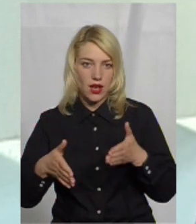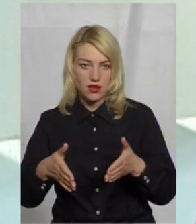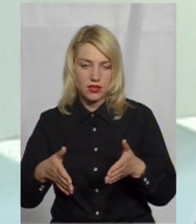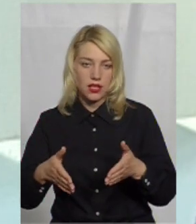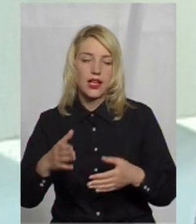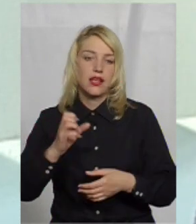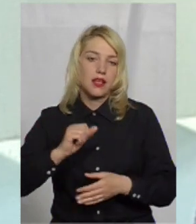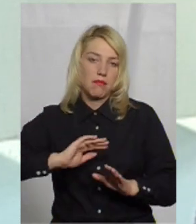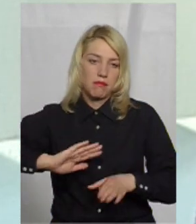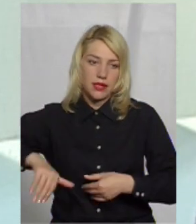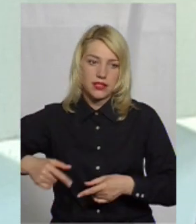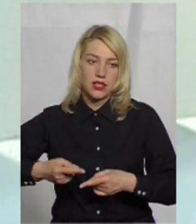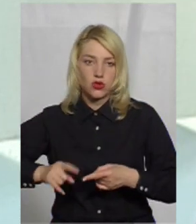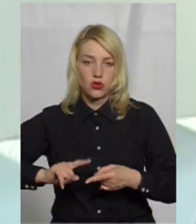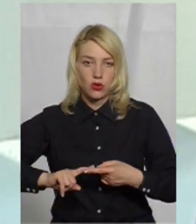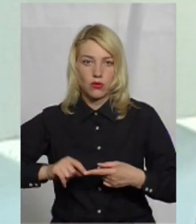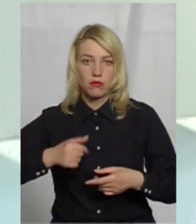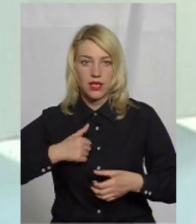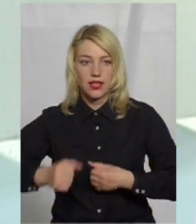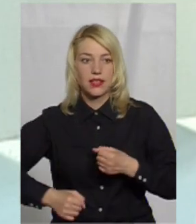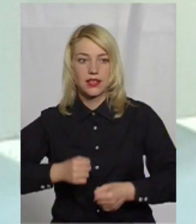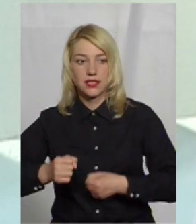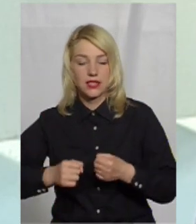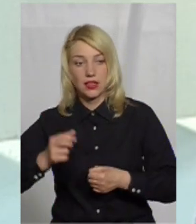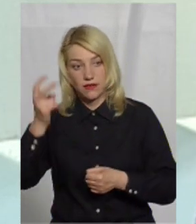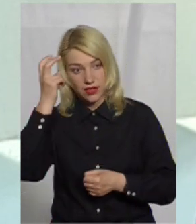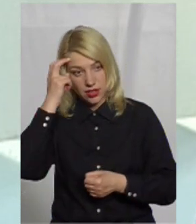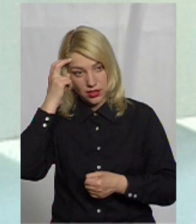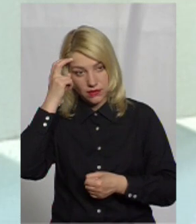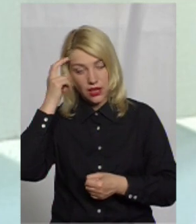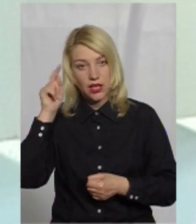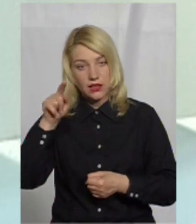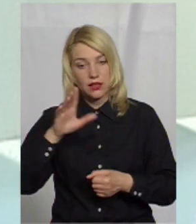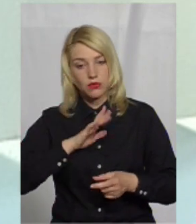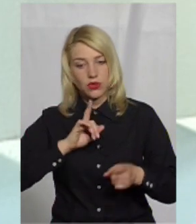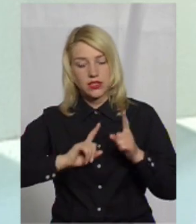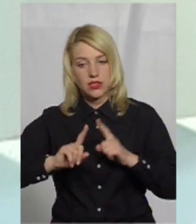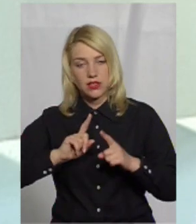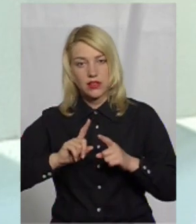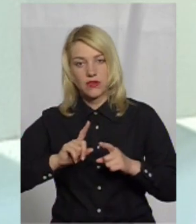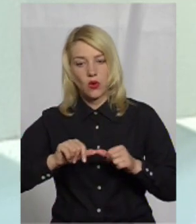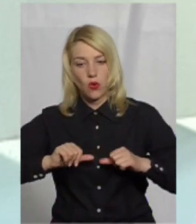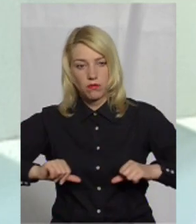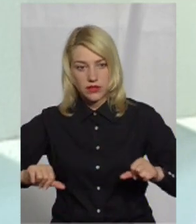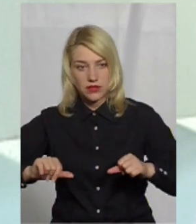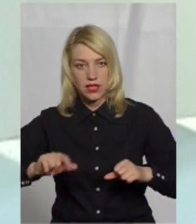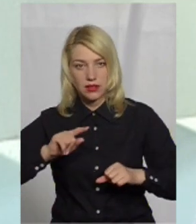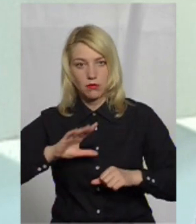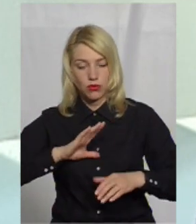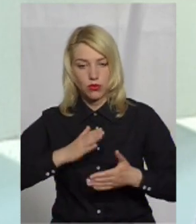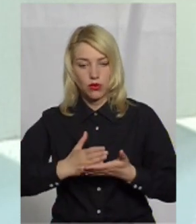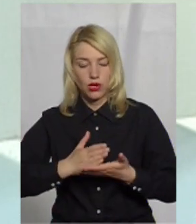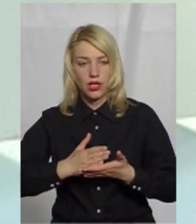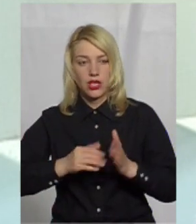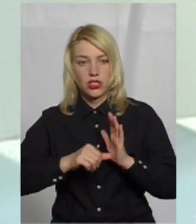Ось після цього ми їздили в Київ, там де засідала міжвідомча комісія. Було близько